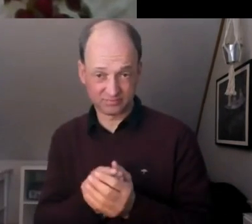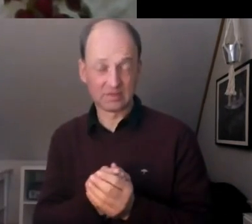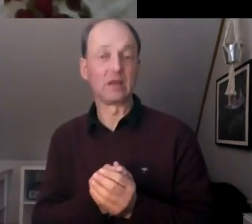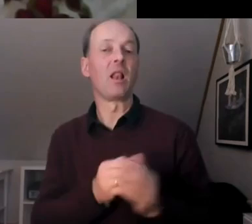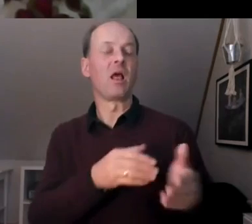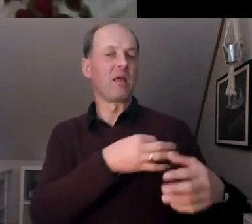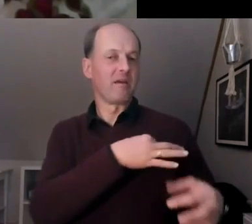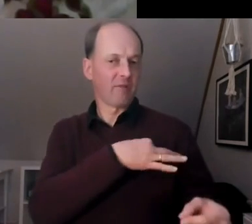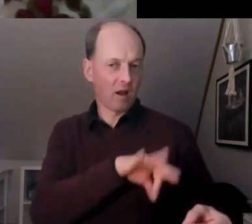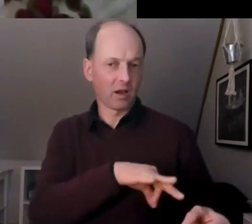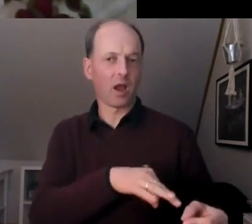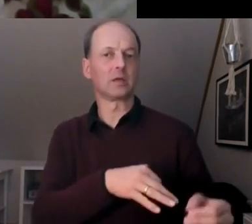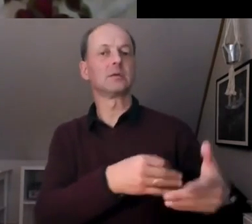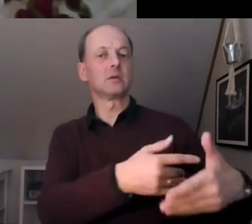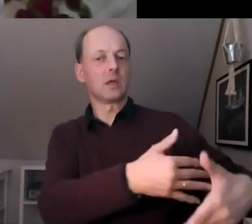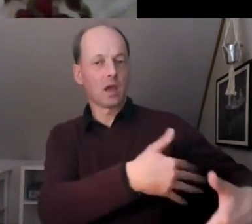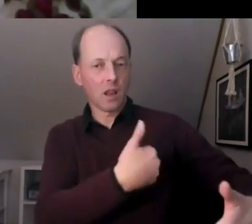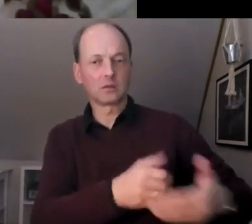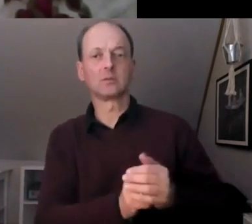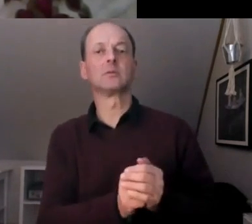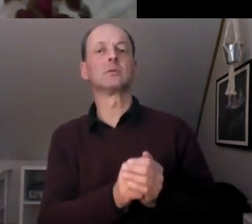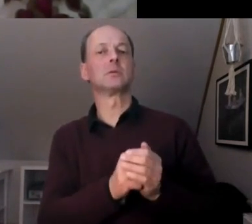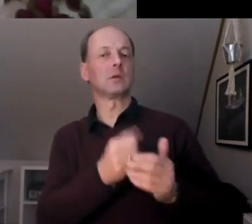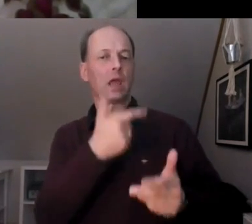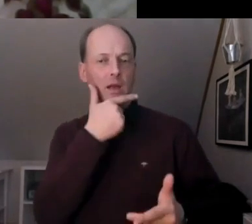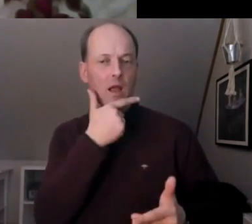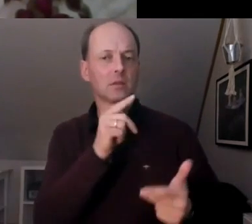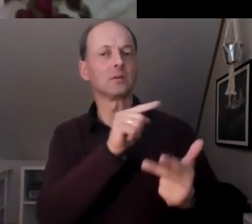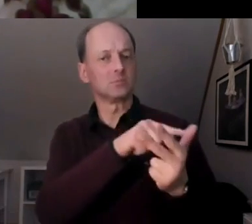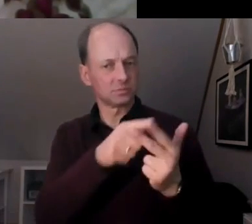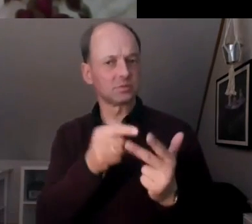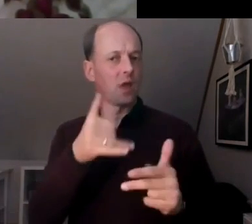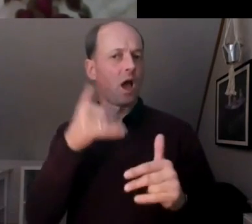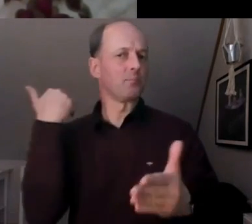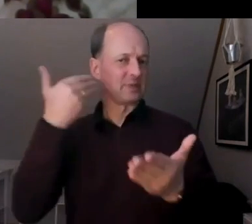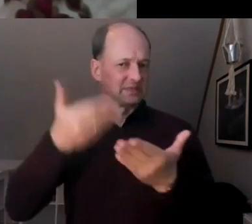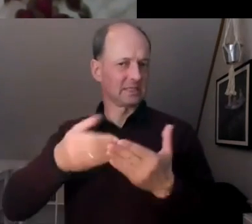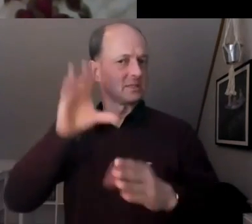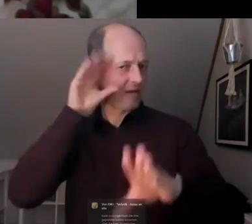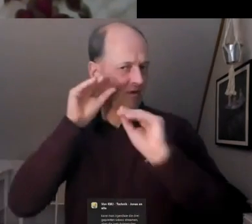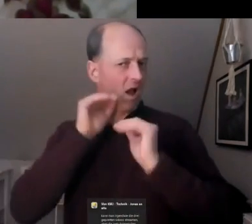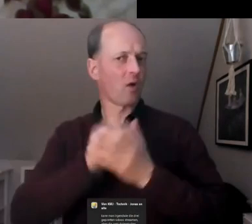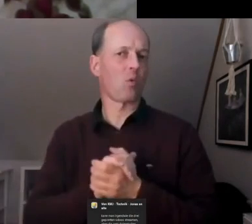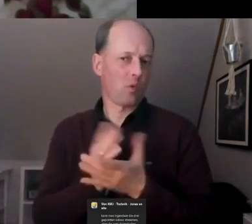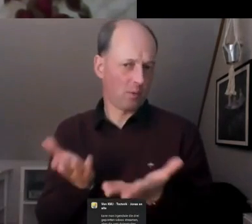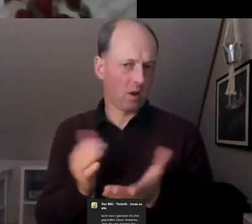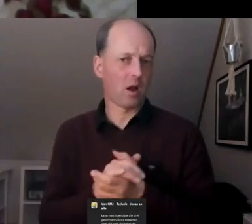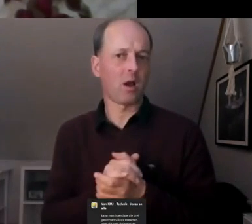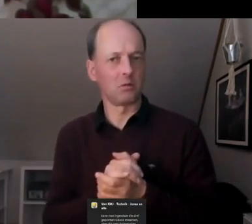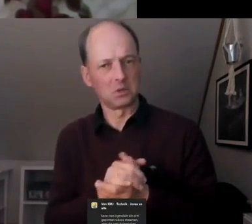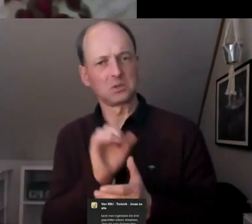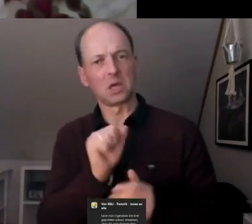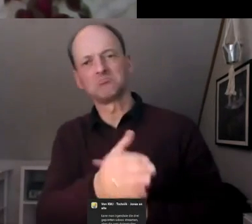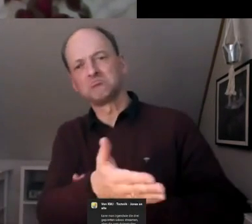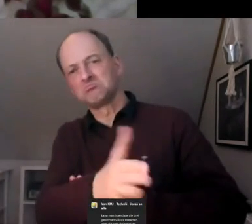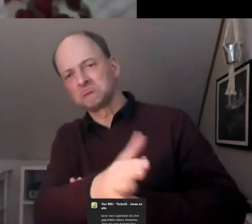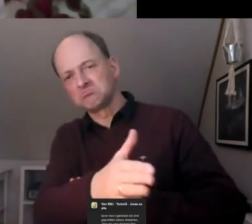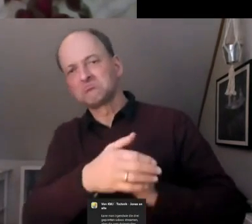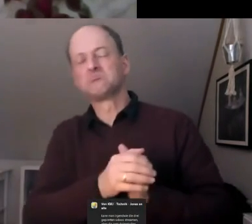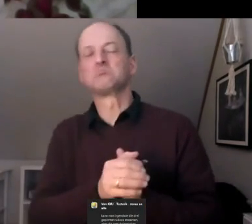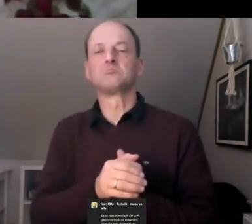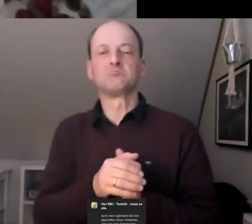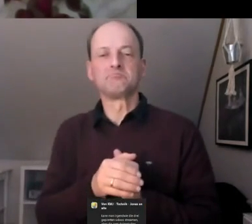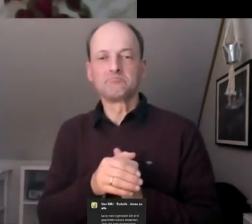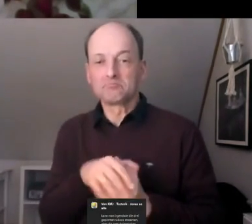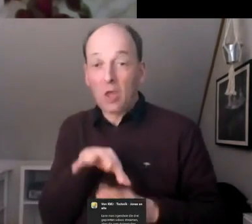was wir auf jeden Fall vermuten könnten oder spekulieren können, ist natürlich, dass so eine Rosinenpickerei